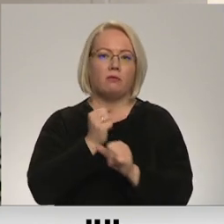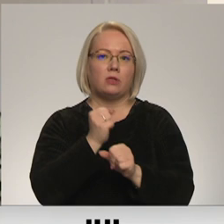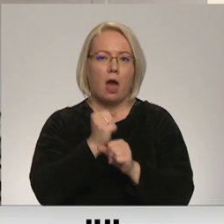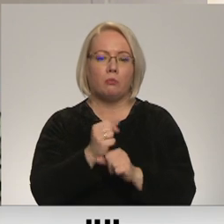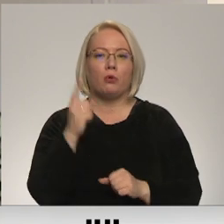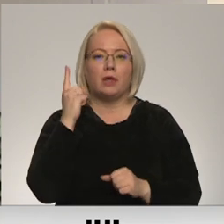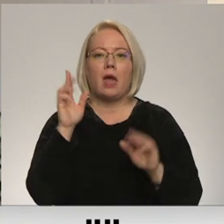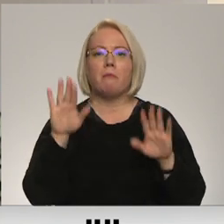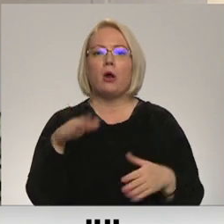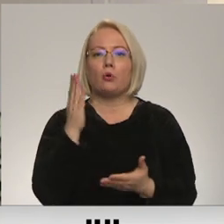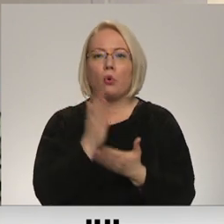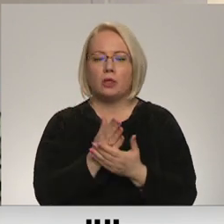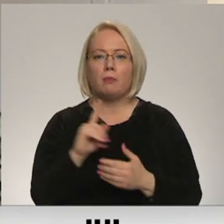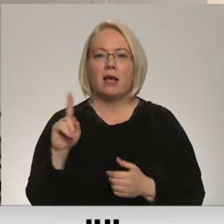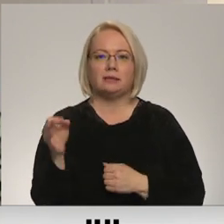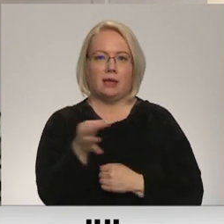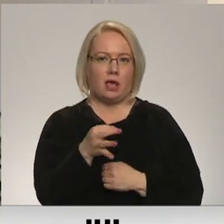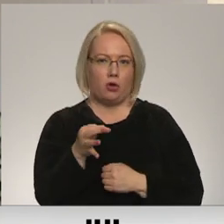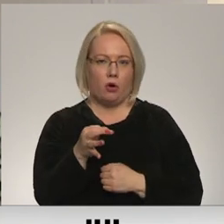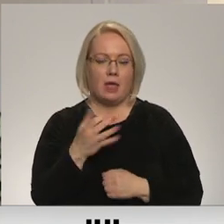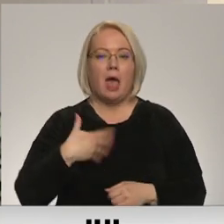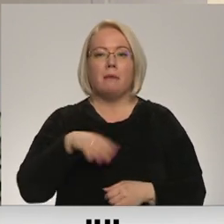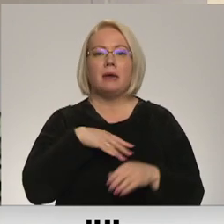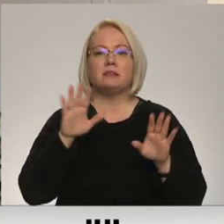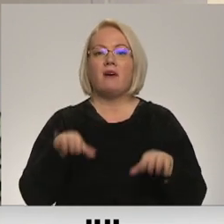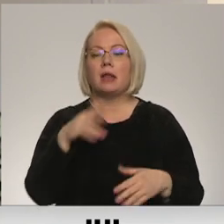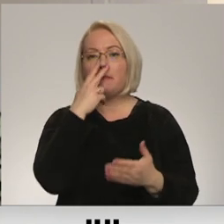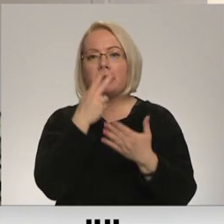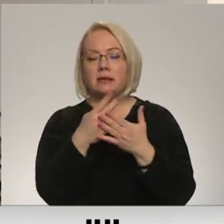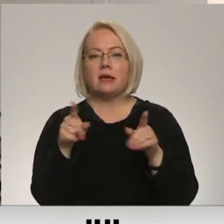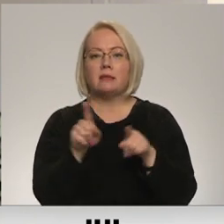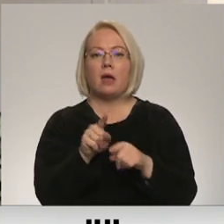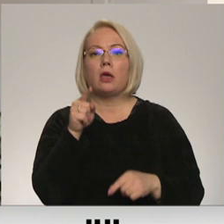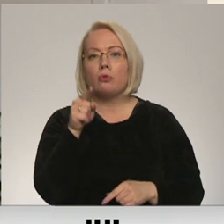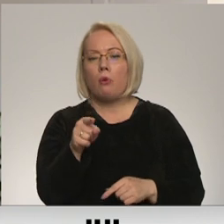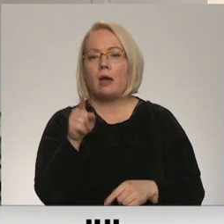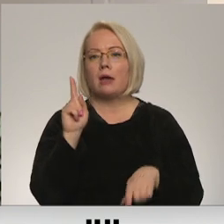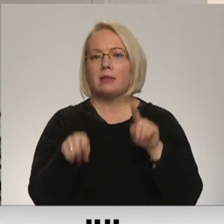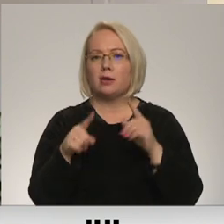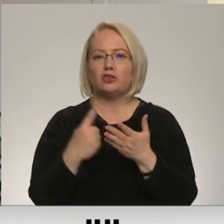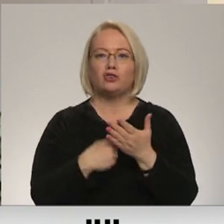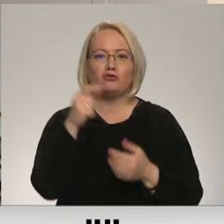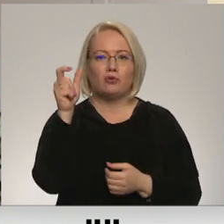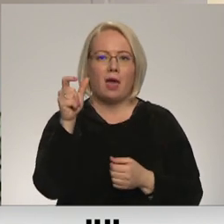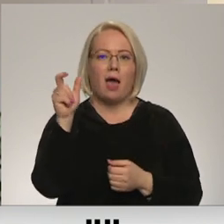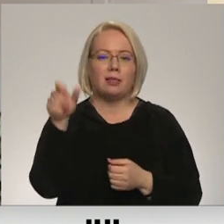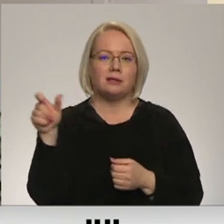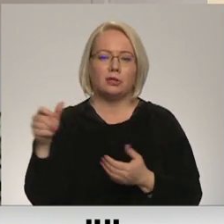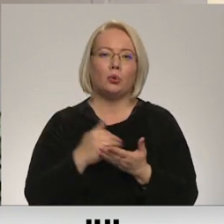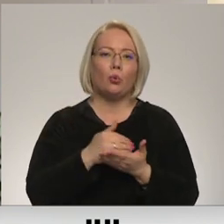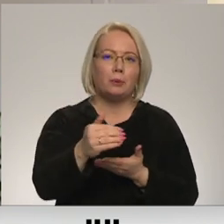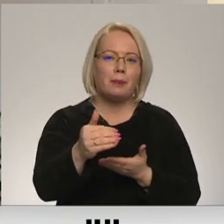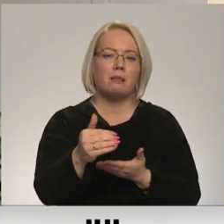par notikumiem, kas ir reģionā. Mēs varam redzēt arī to, ka daži žurnalisti turpinā